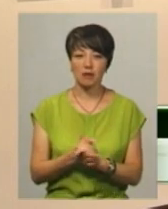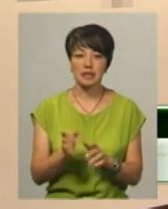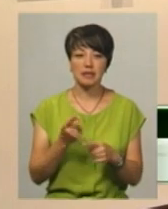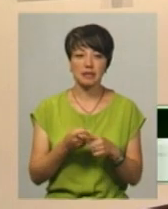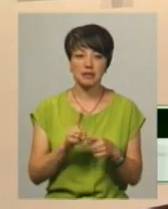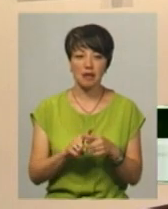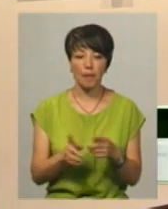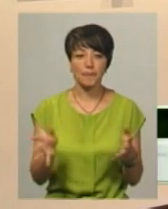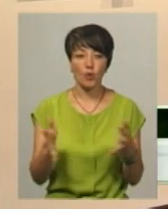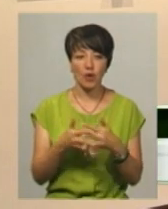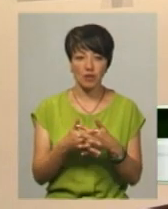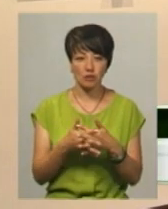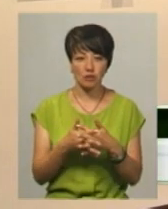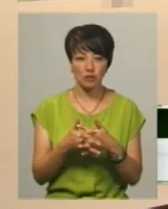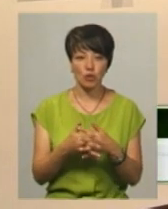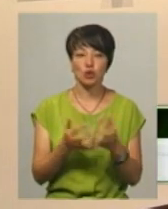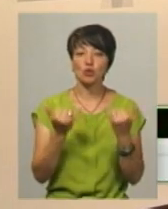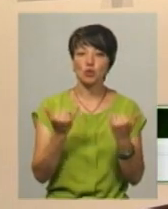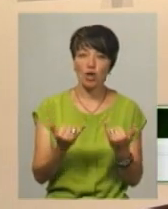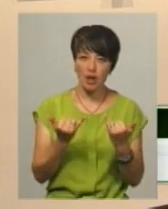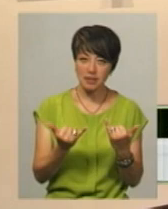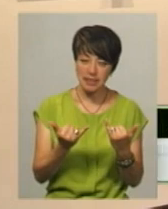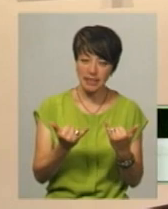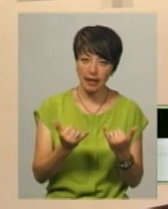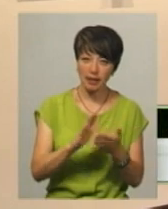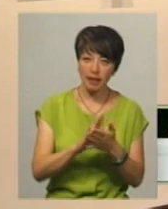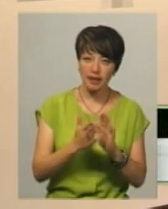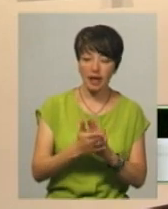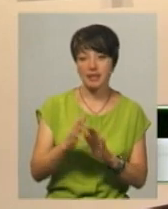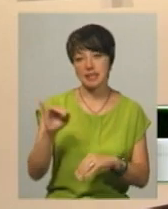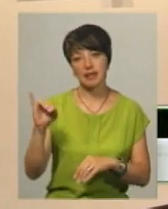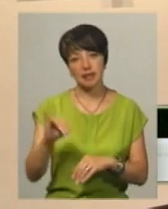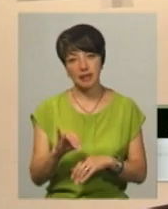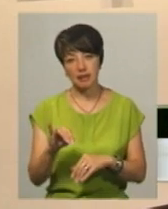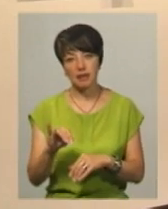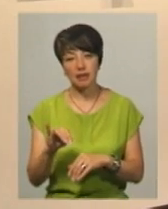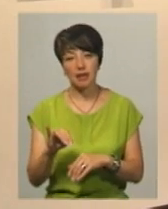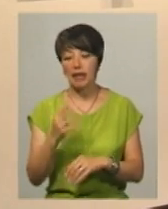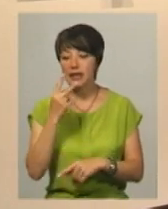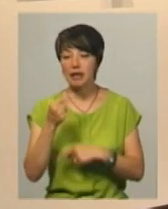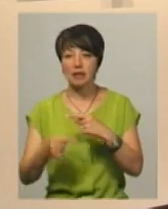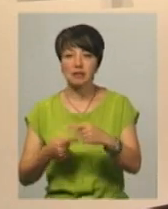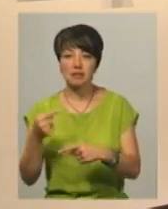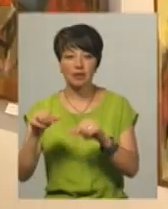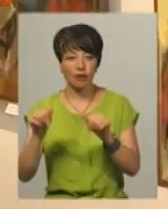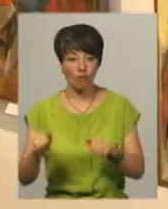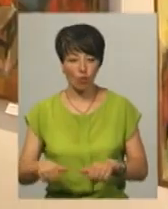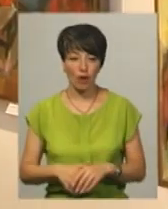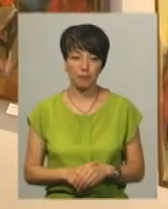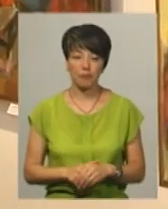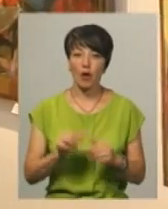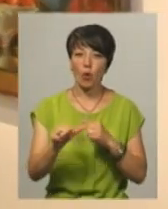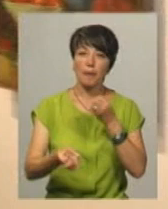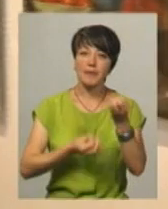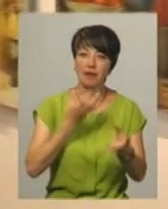поєднання сучасних тенденцій і традиційних форм. Окрім